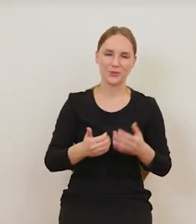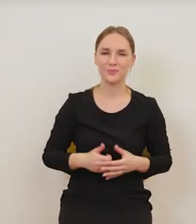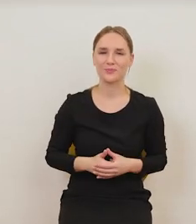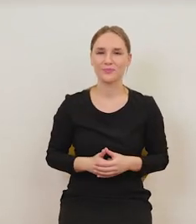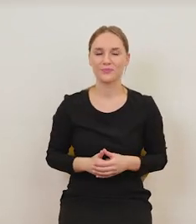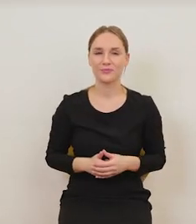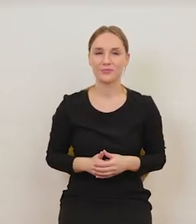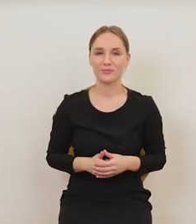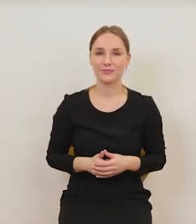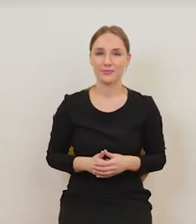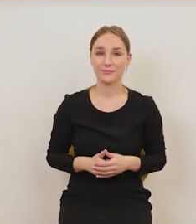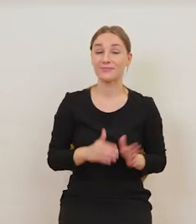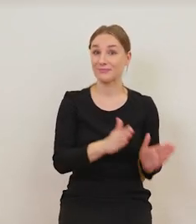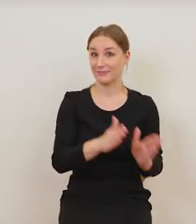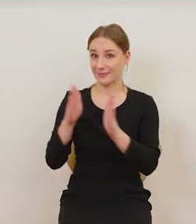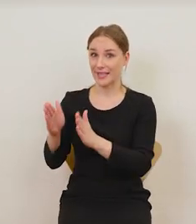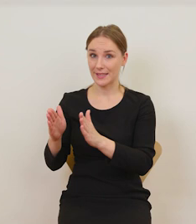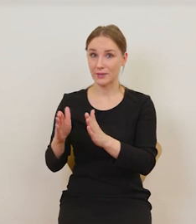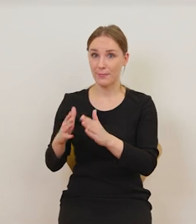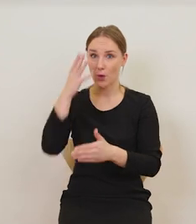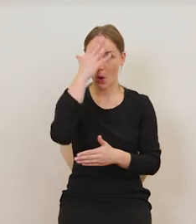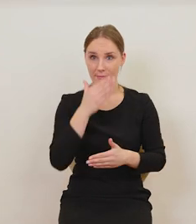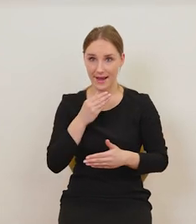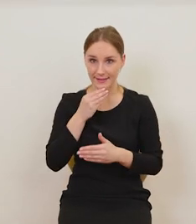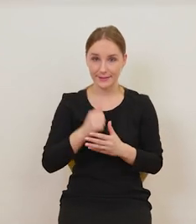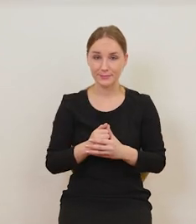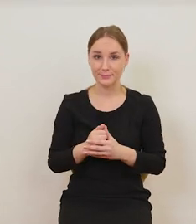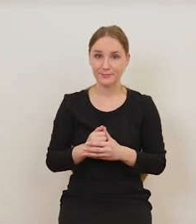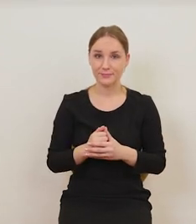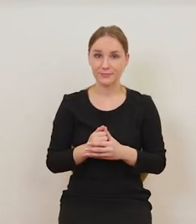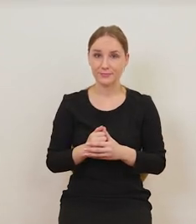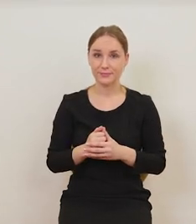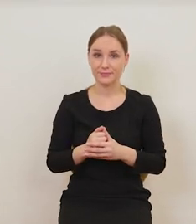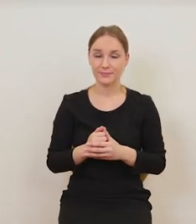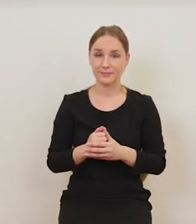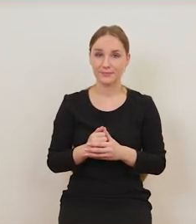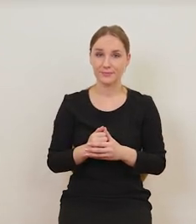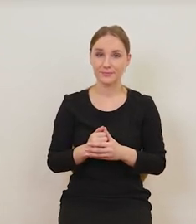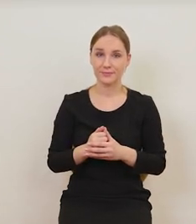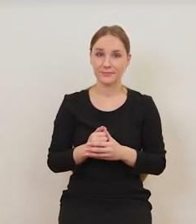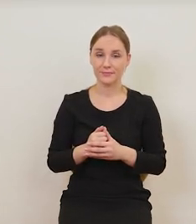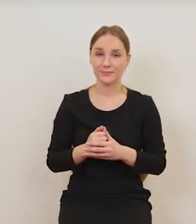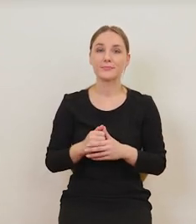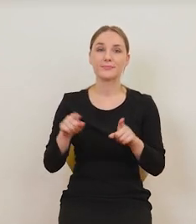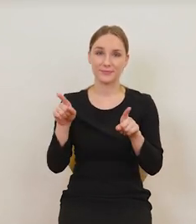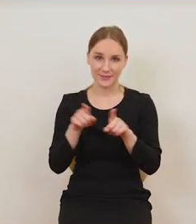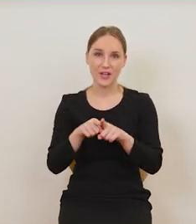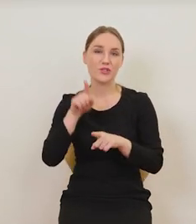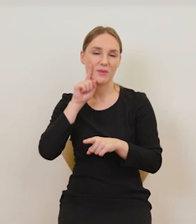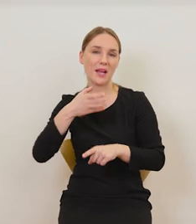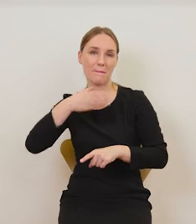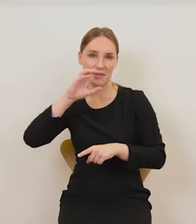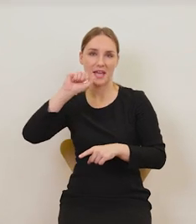rzecz. I kolejny obraz, który tutaj widzimy, to jest obraz również pijący